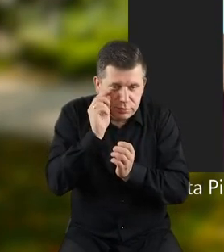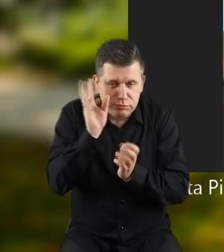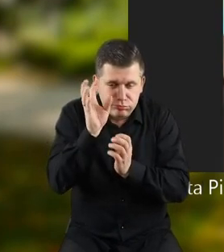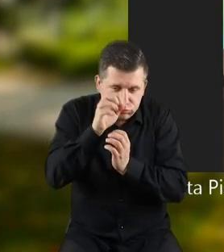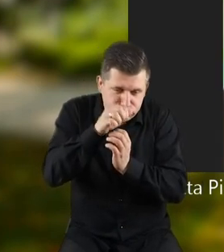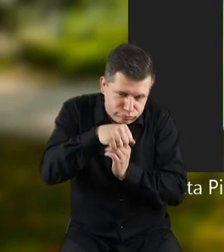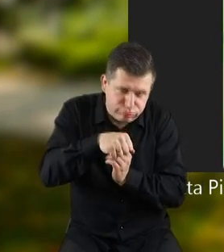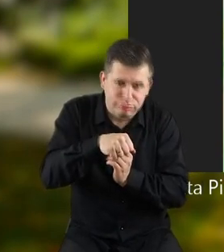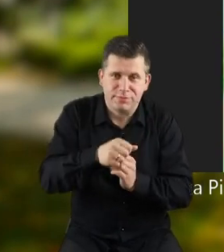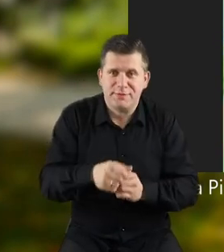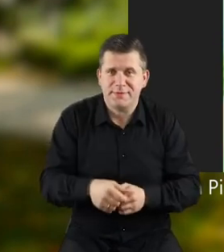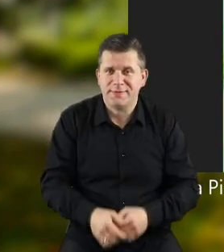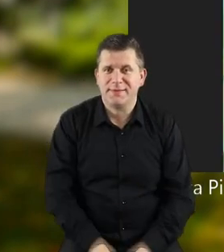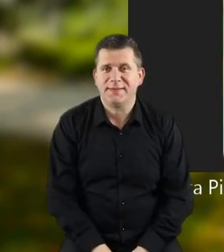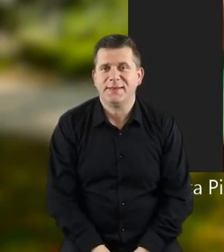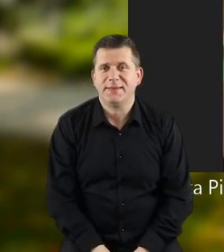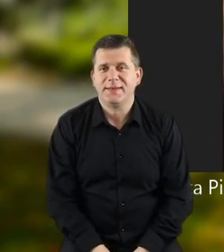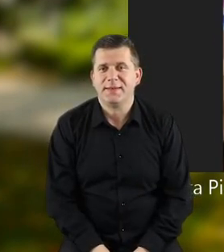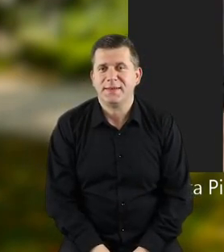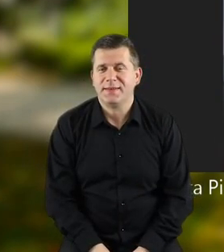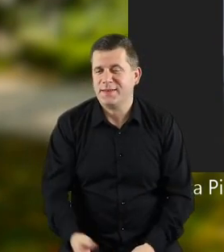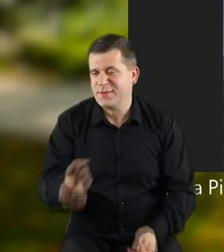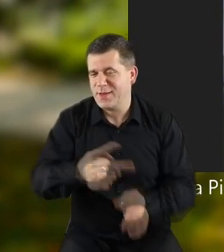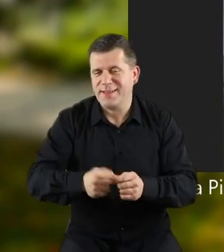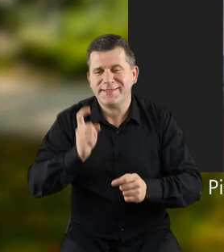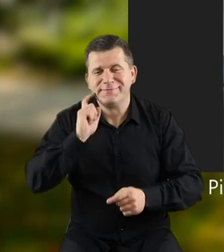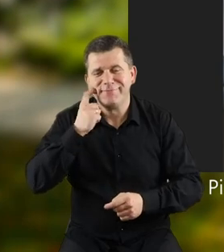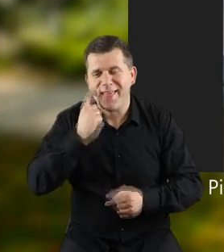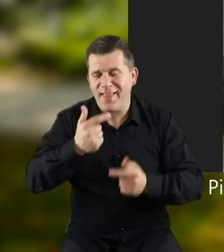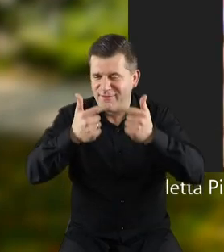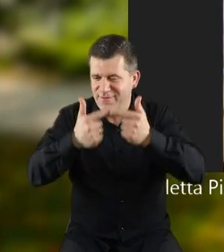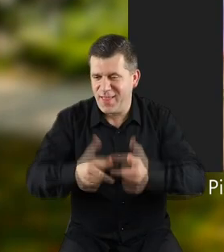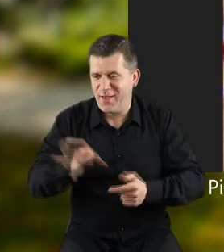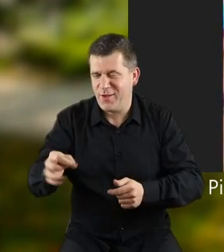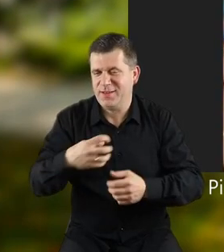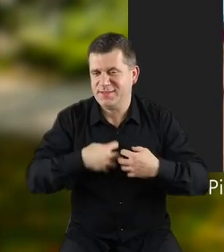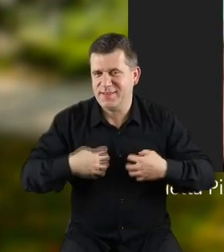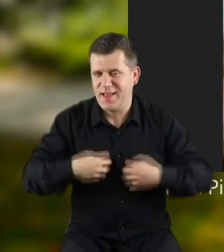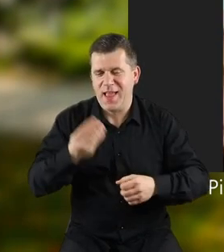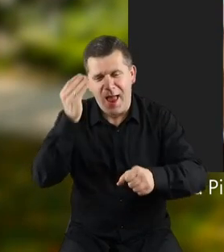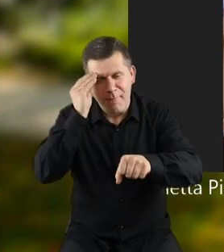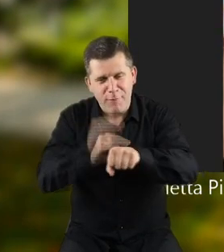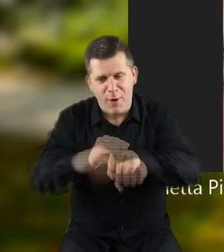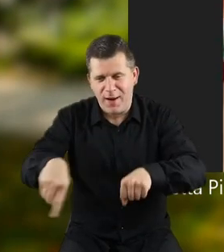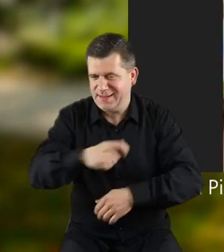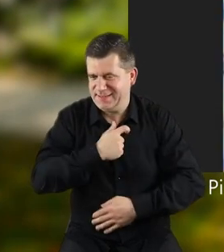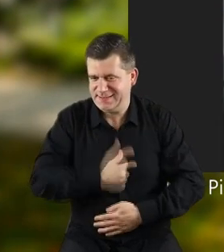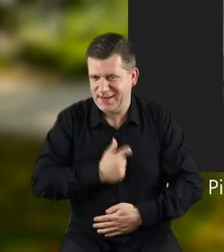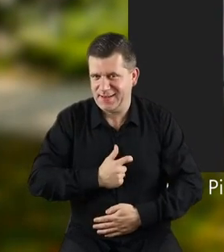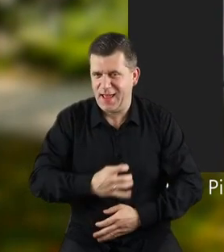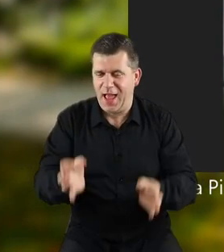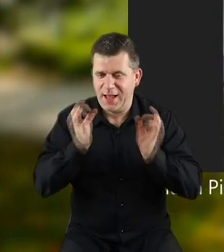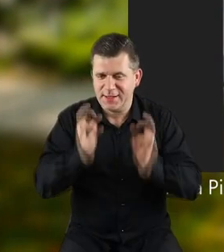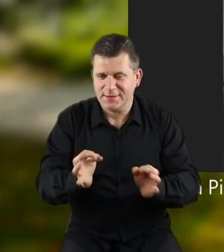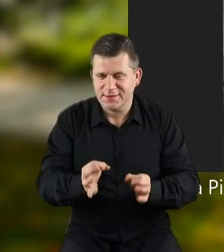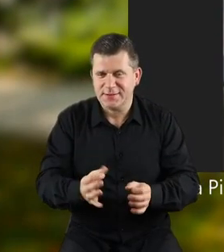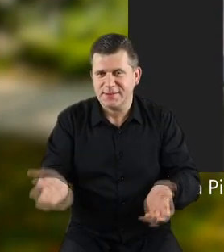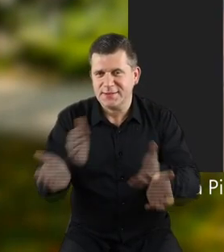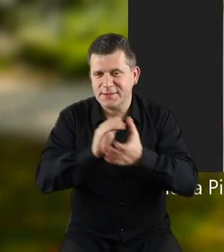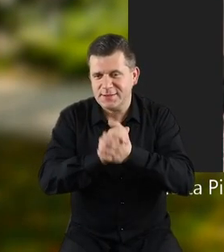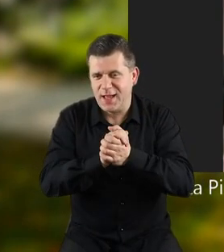do spania. Słuchajcie, śmieszne wierszyki o zwierzątkach polecam Wam serdecznie. A